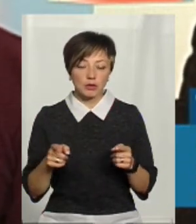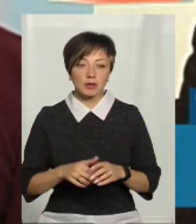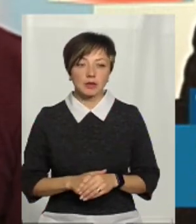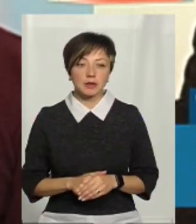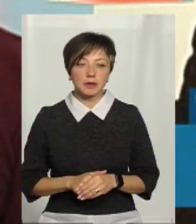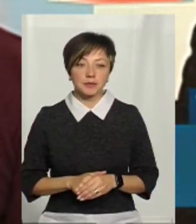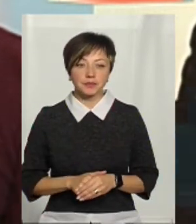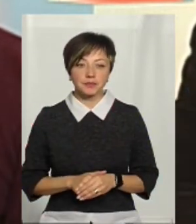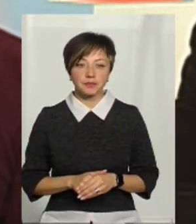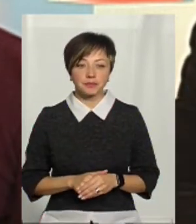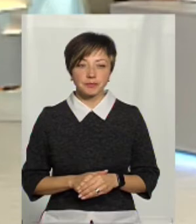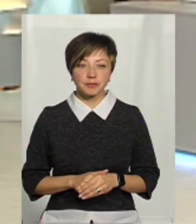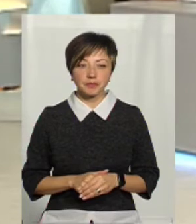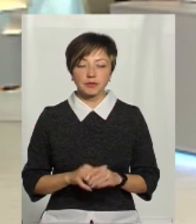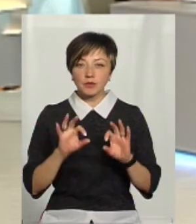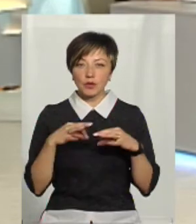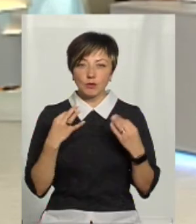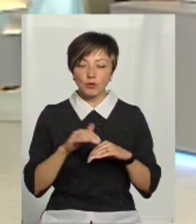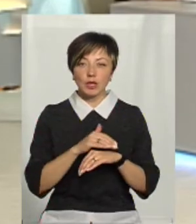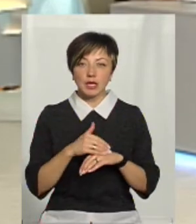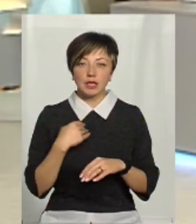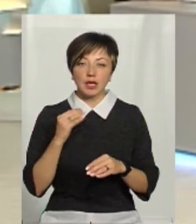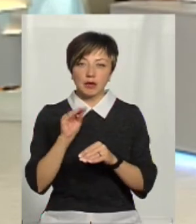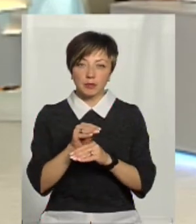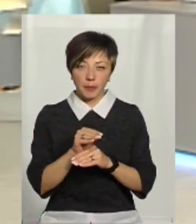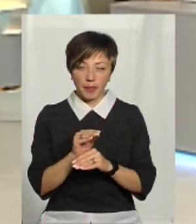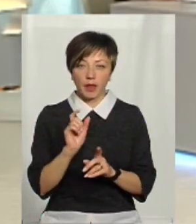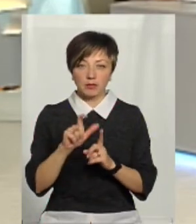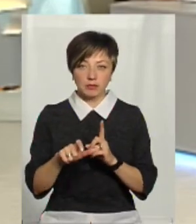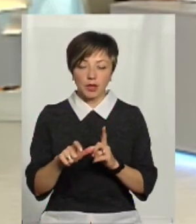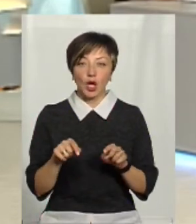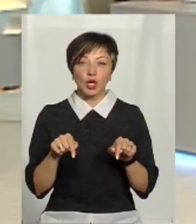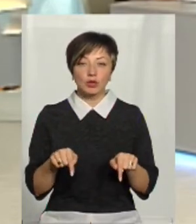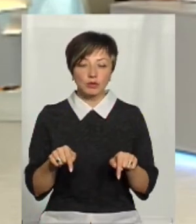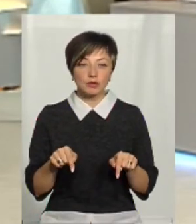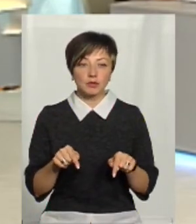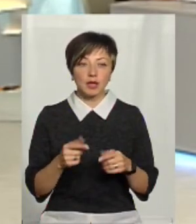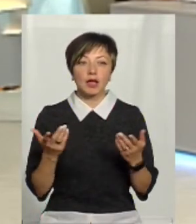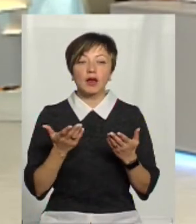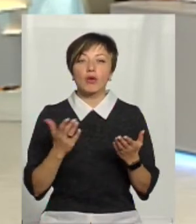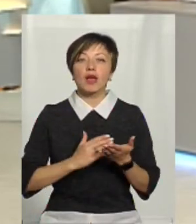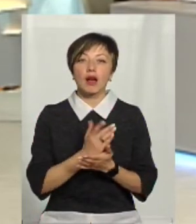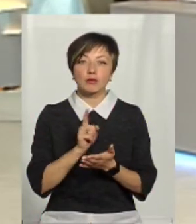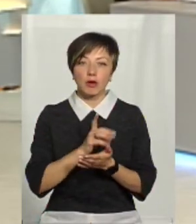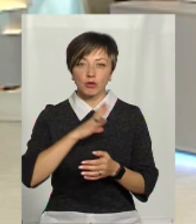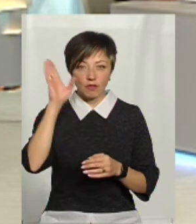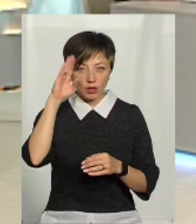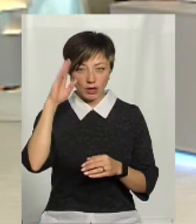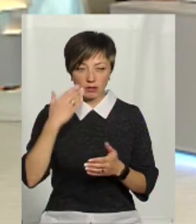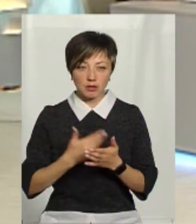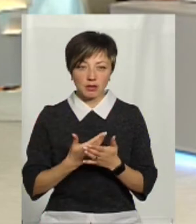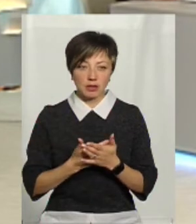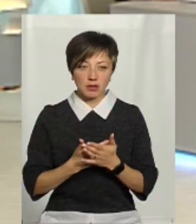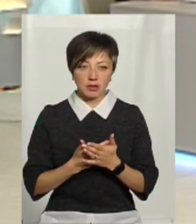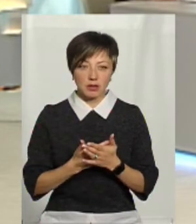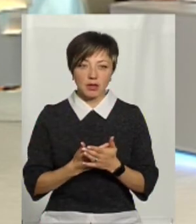процент. Дозвольте, будь ласка, ставити ремарку. Тут... Якою якось має бути вода, скажімо?